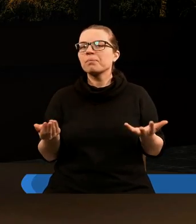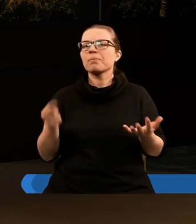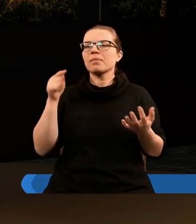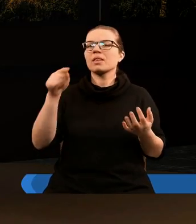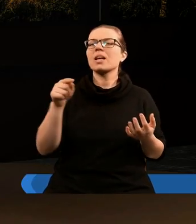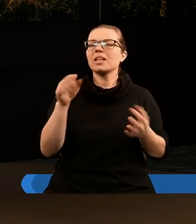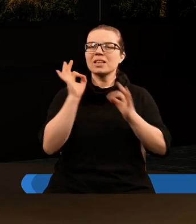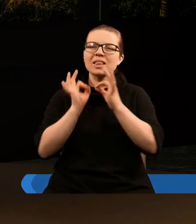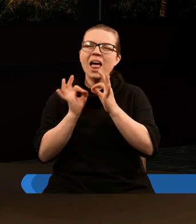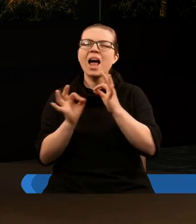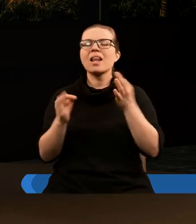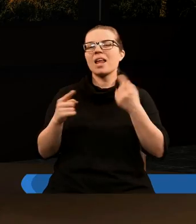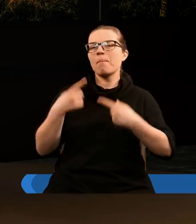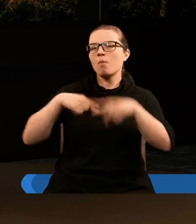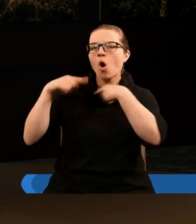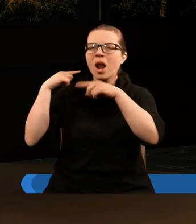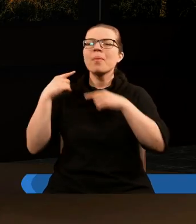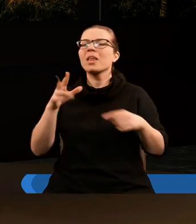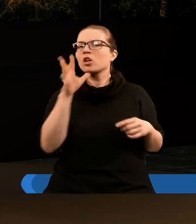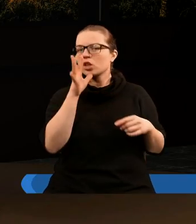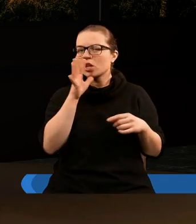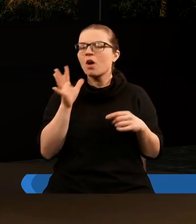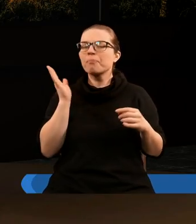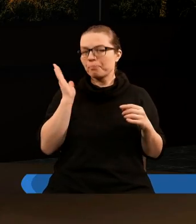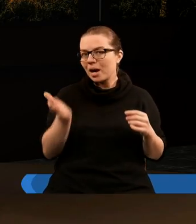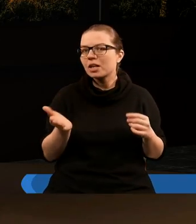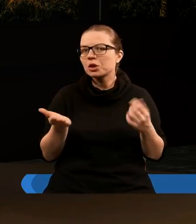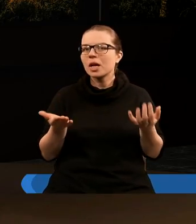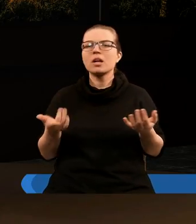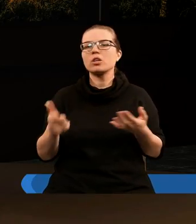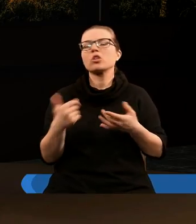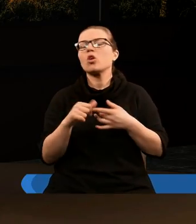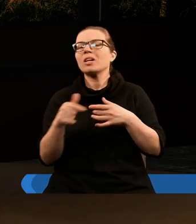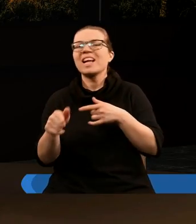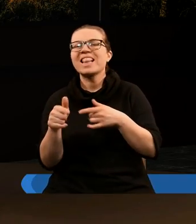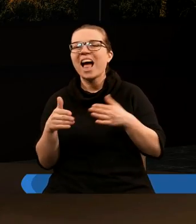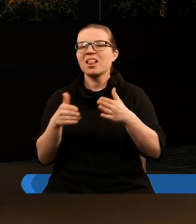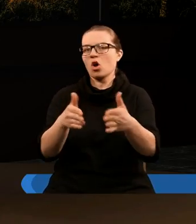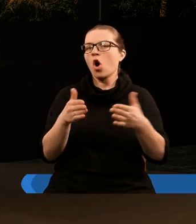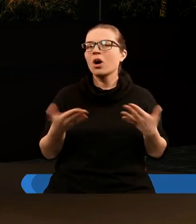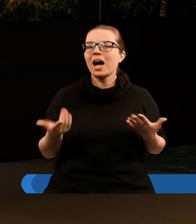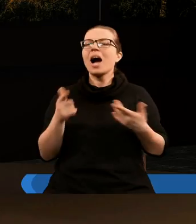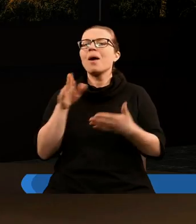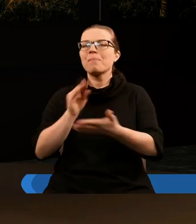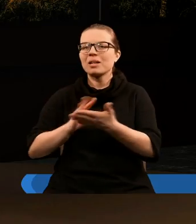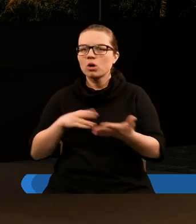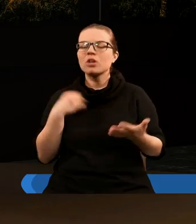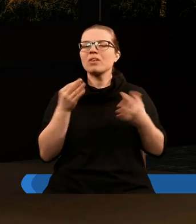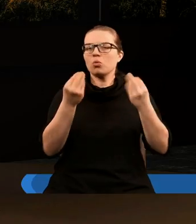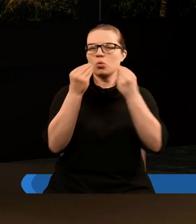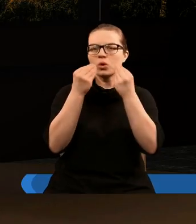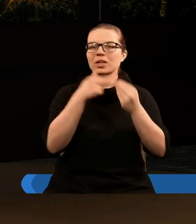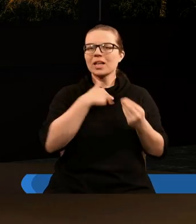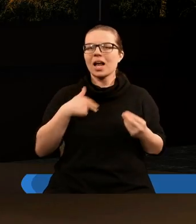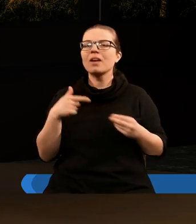te literalne pokolenie żydowskie będzie, to to nie jest ta droga. Natomiast Biblia oczywiście naucza